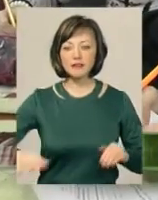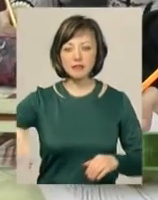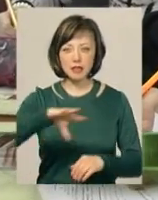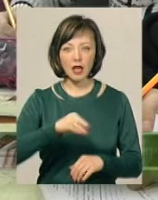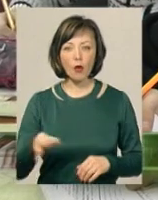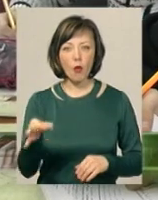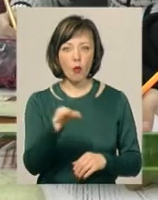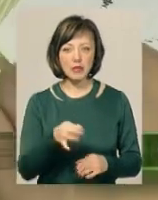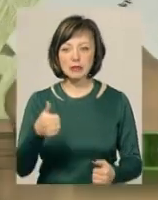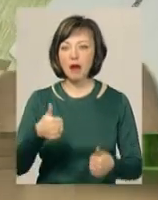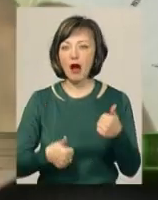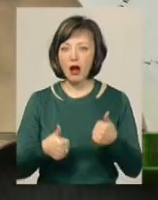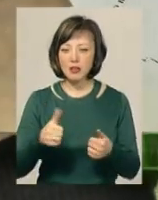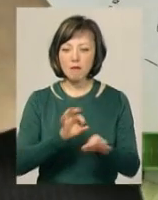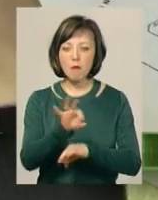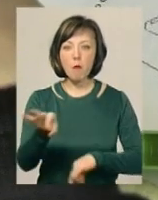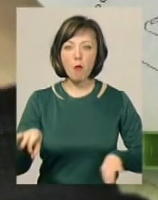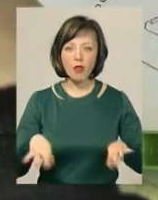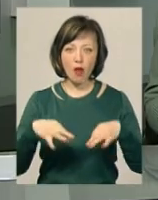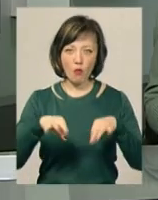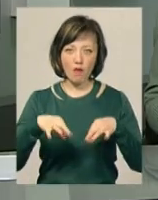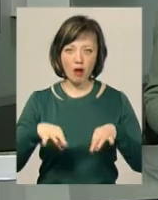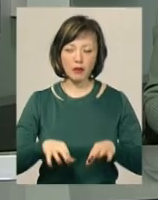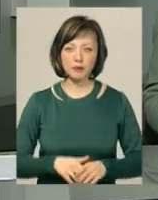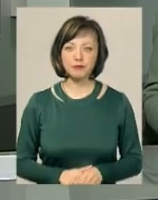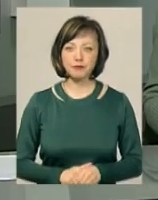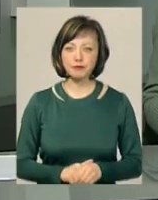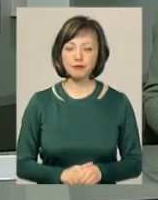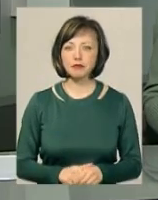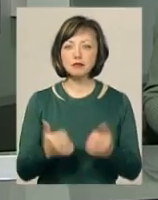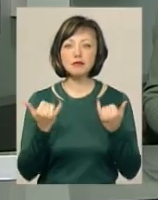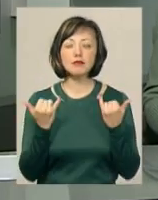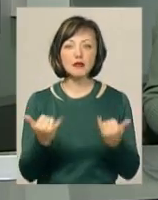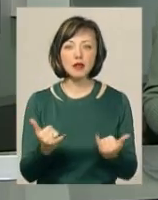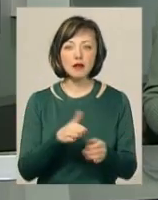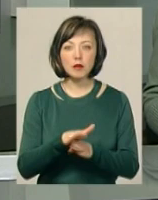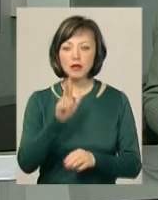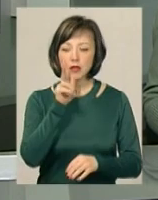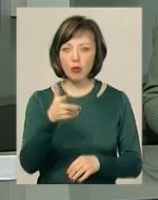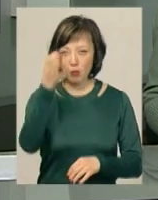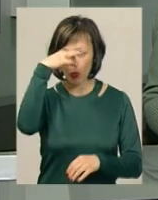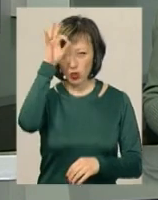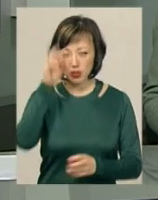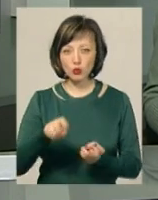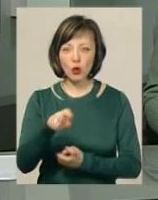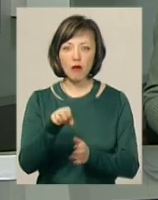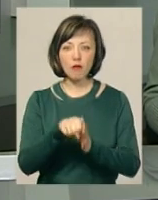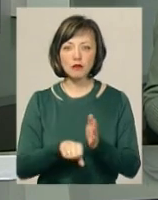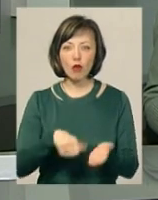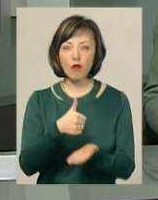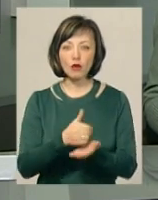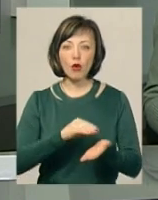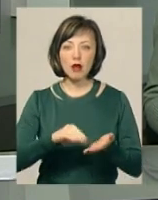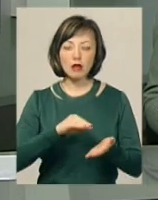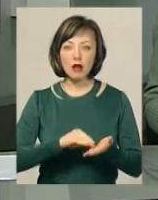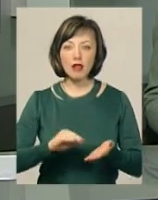усієї області змагалися в моделюванні. Нині виповнюється три роки, як поліція шукає вбивцю головного редактора